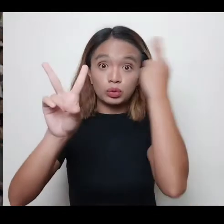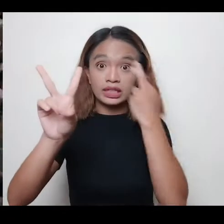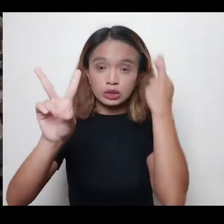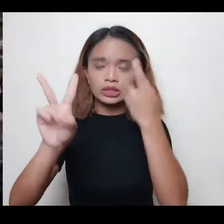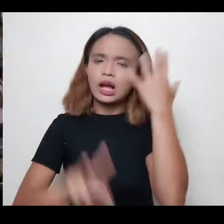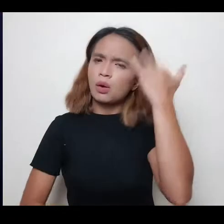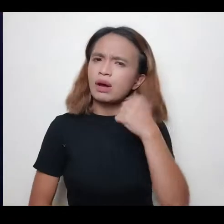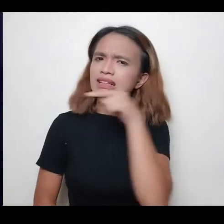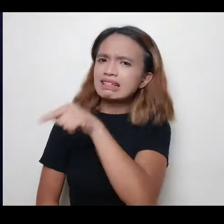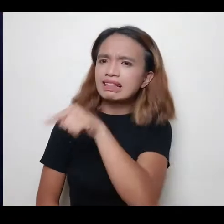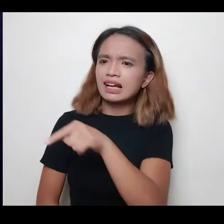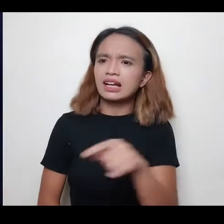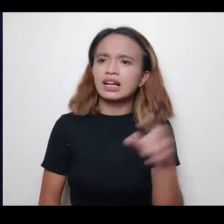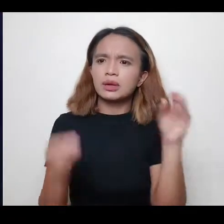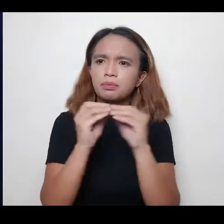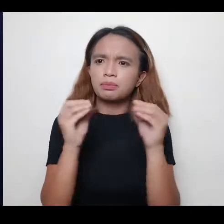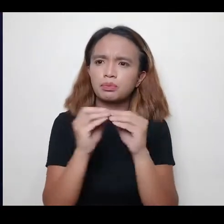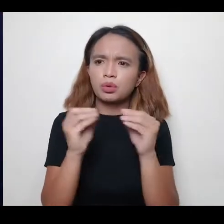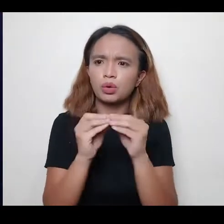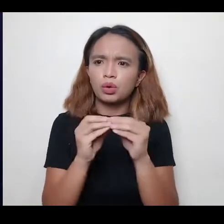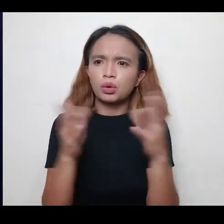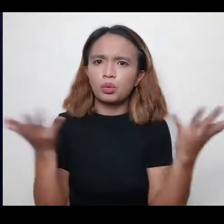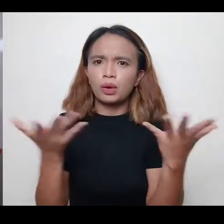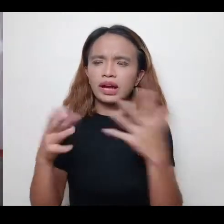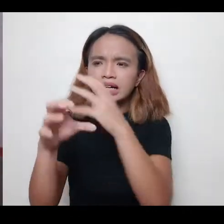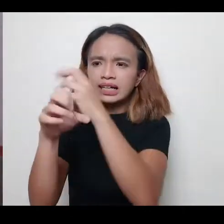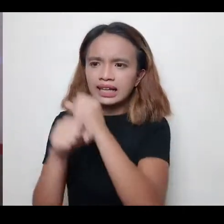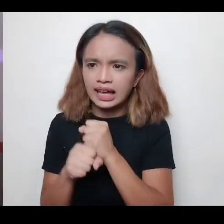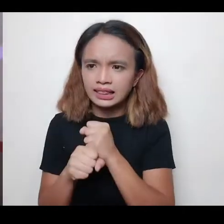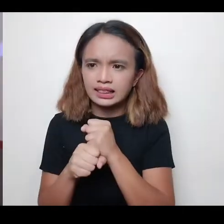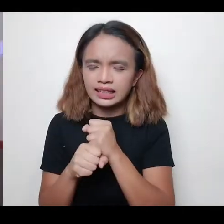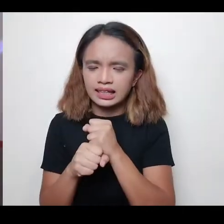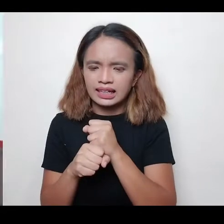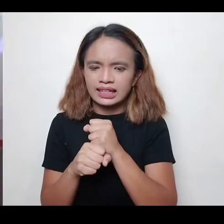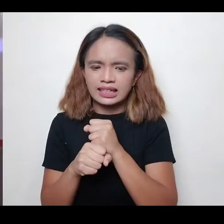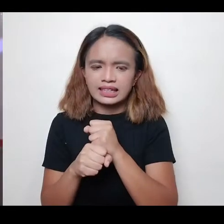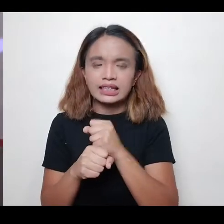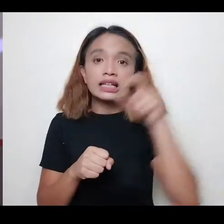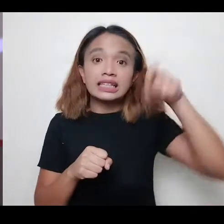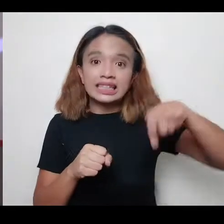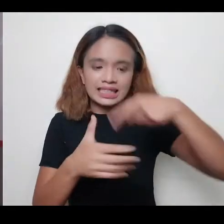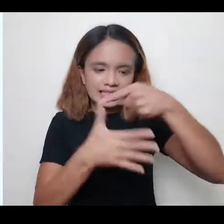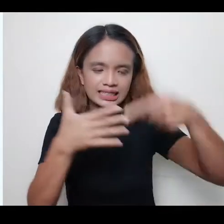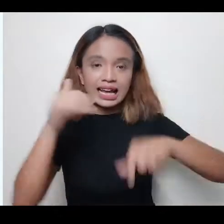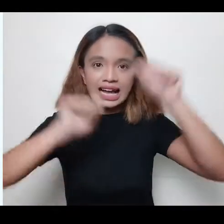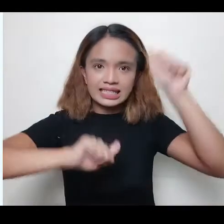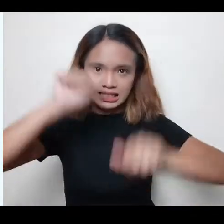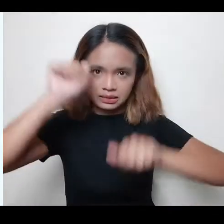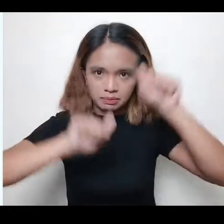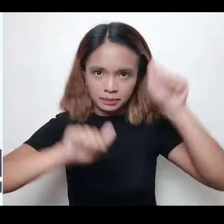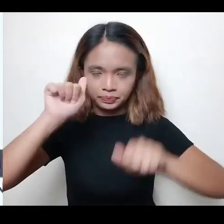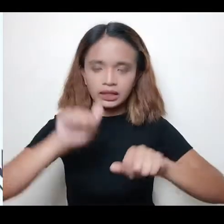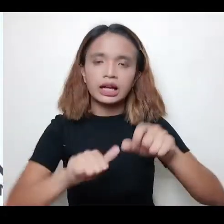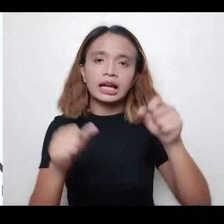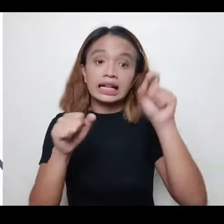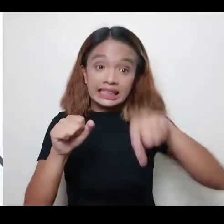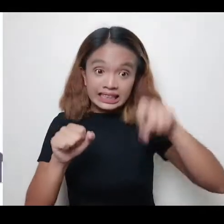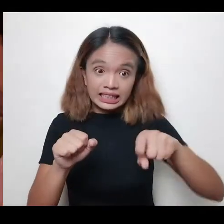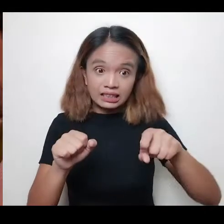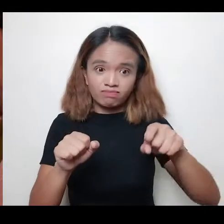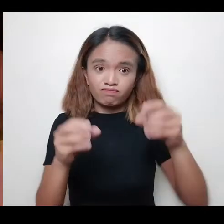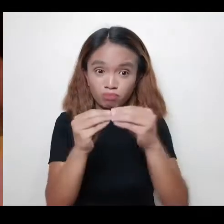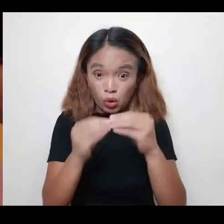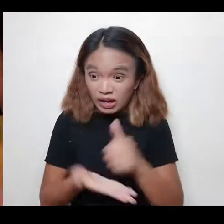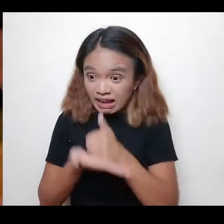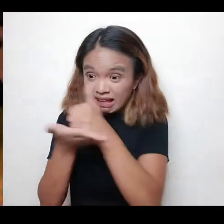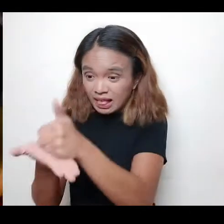two, sila kasi yung pinaka-fertile ground na pagkukuhaan natin nung parang needs assessment. Marami tayong tulong na